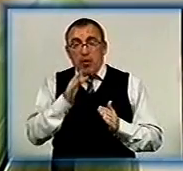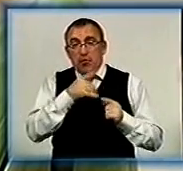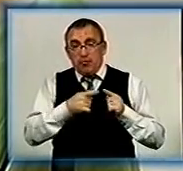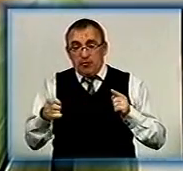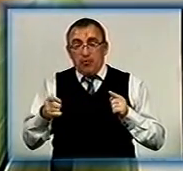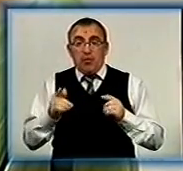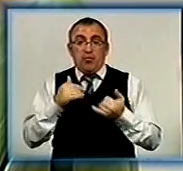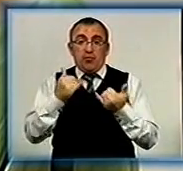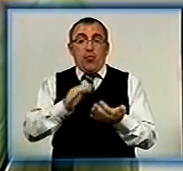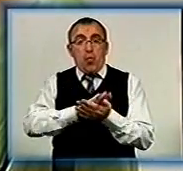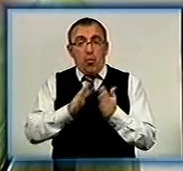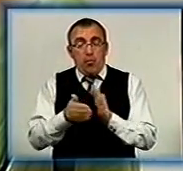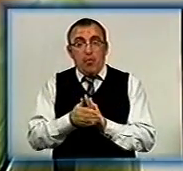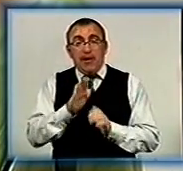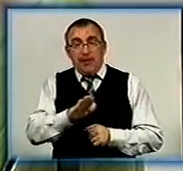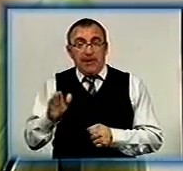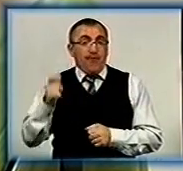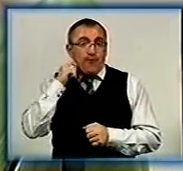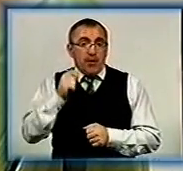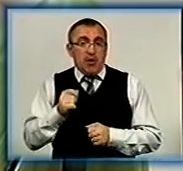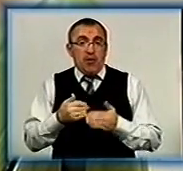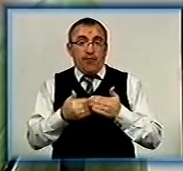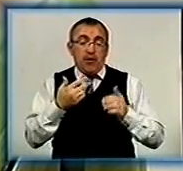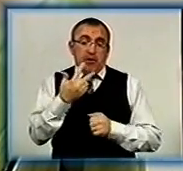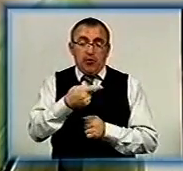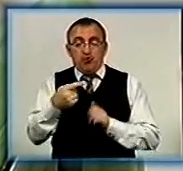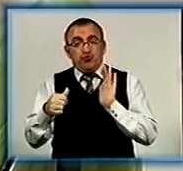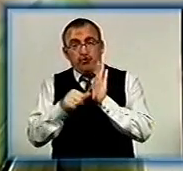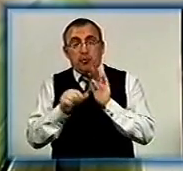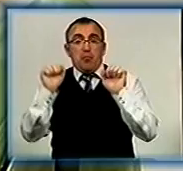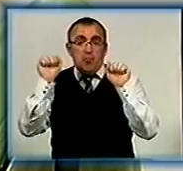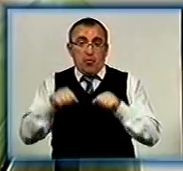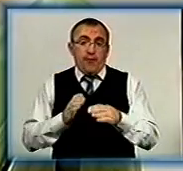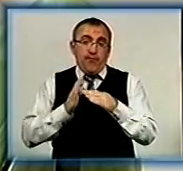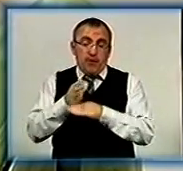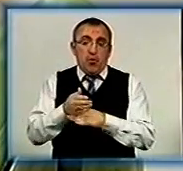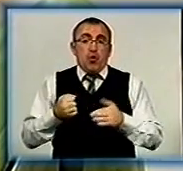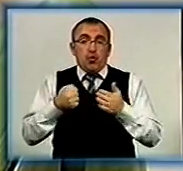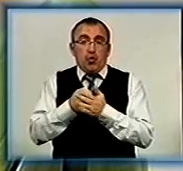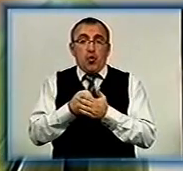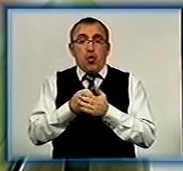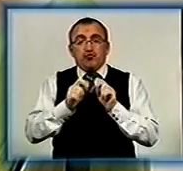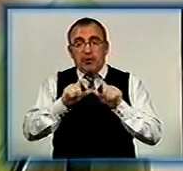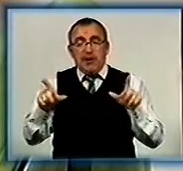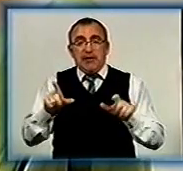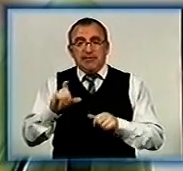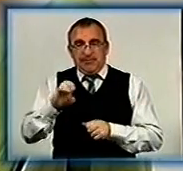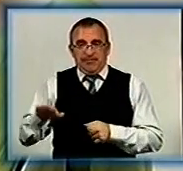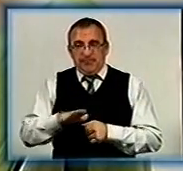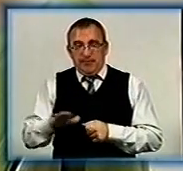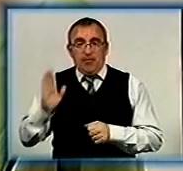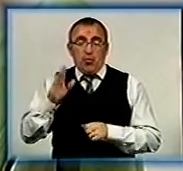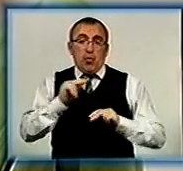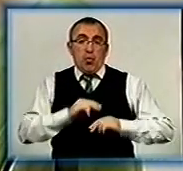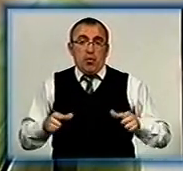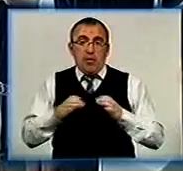створені умови для того, щоб діти віком від трьох до шести років змогли відвідувати дошкільний навчальний заклад. У нас буде працювати